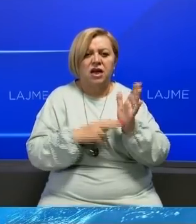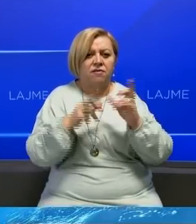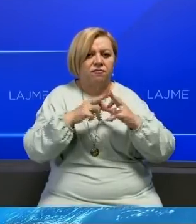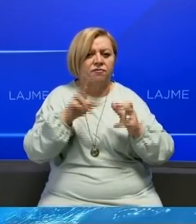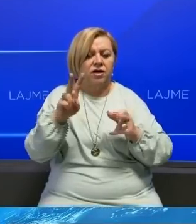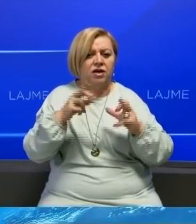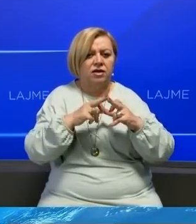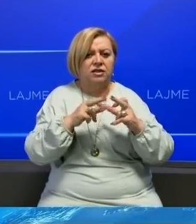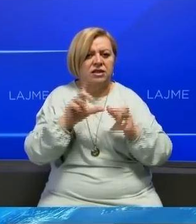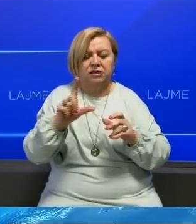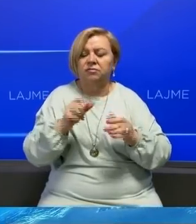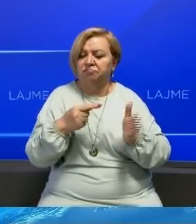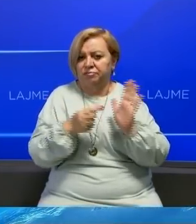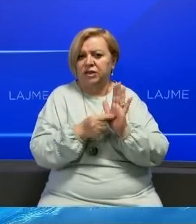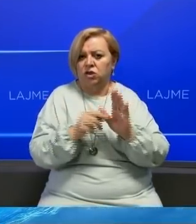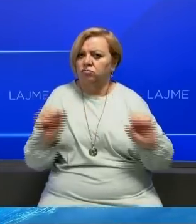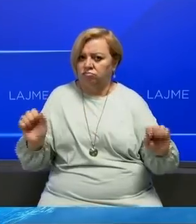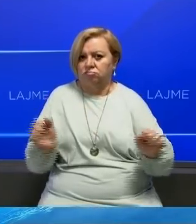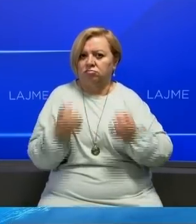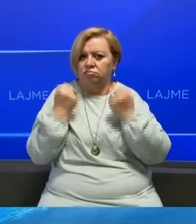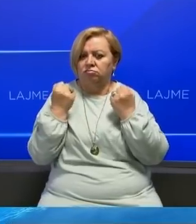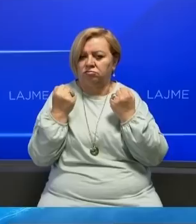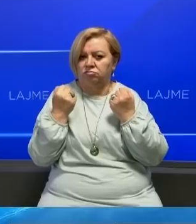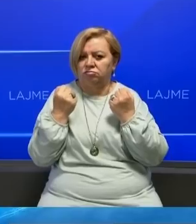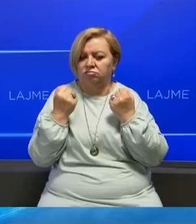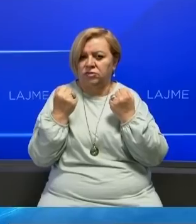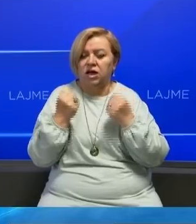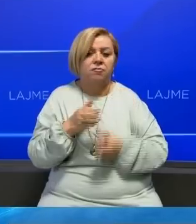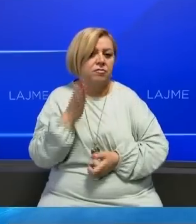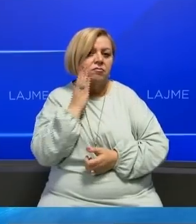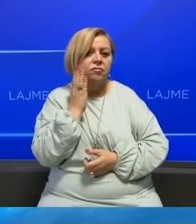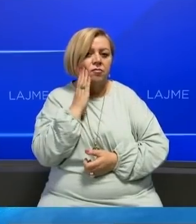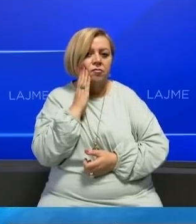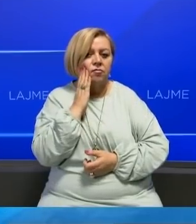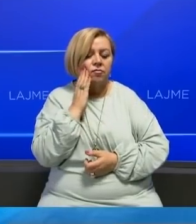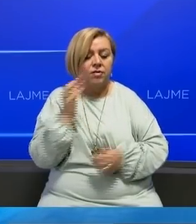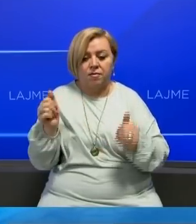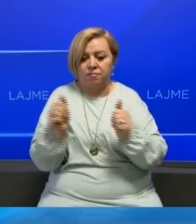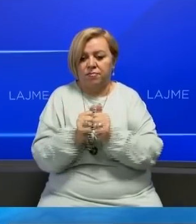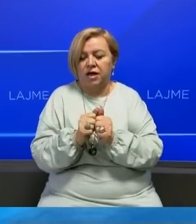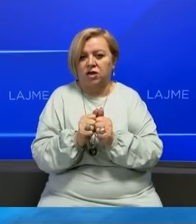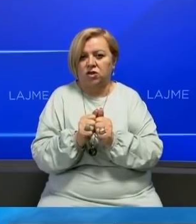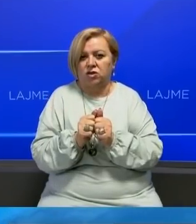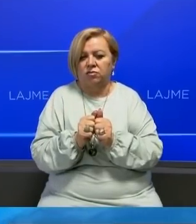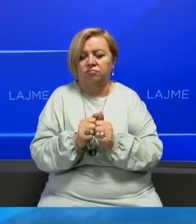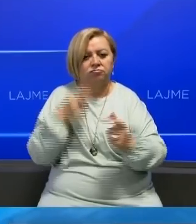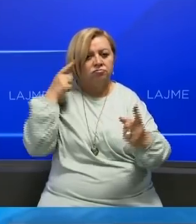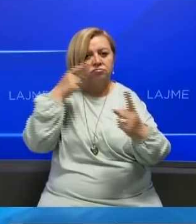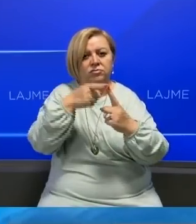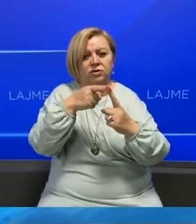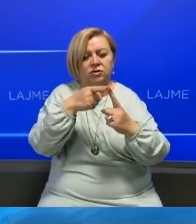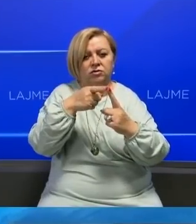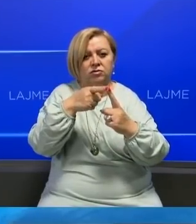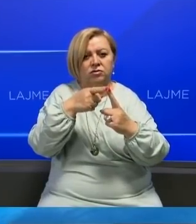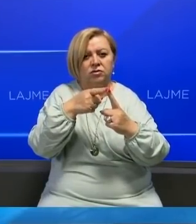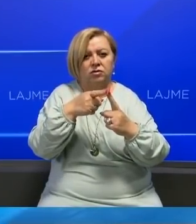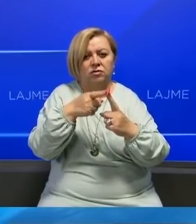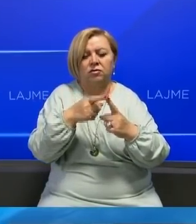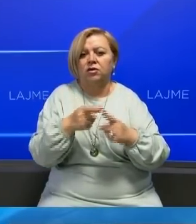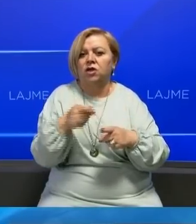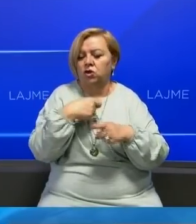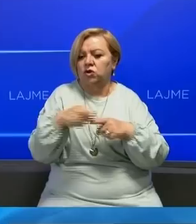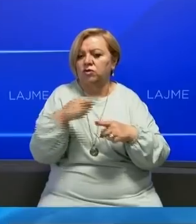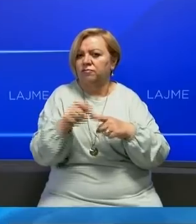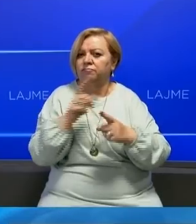pikë të jashtë zakonisht e vështirë për të kaluar pasi që shtetet e bashkurat të Amerikës së bashkurat të të pyrës shinojnë që këtë qështje të vjetë të